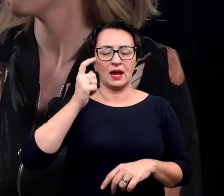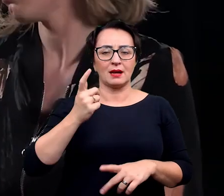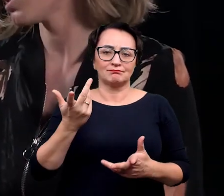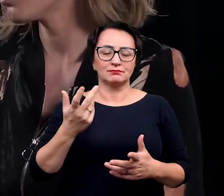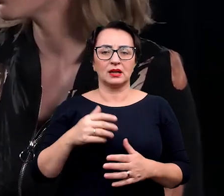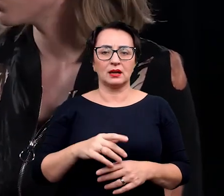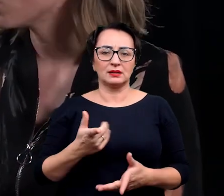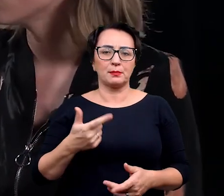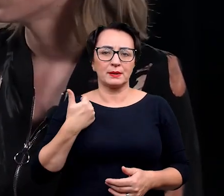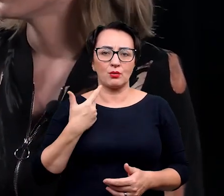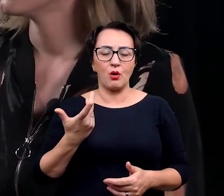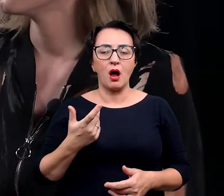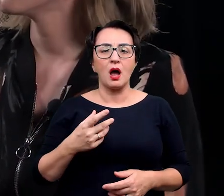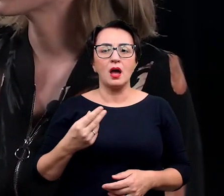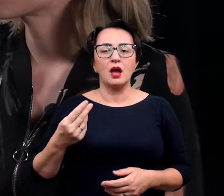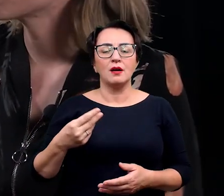tak wychodziło,